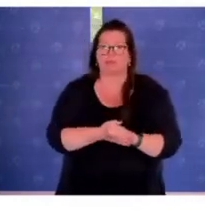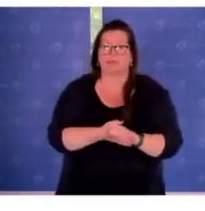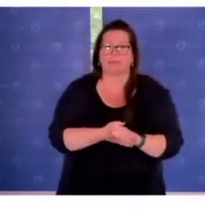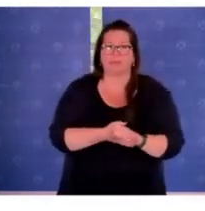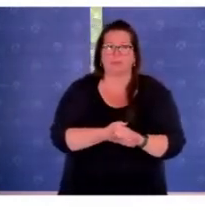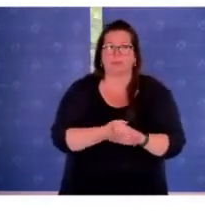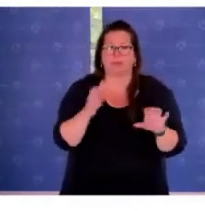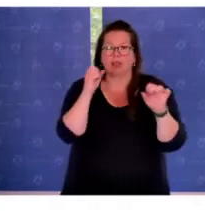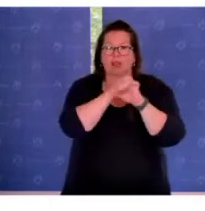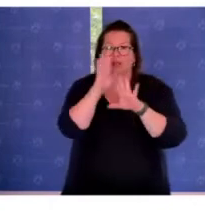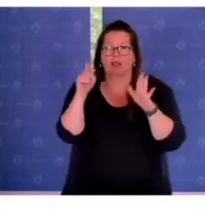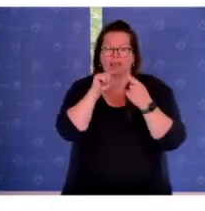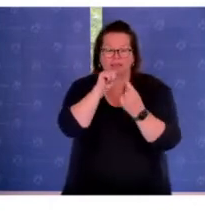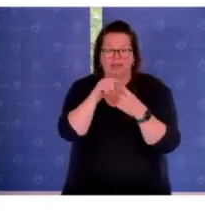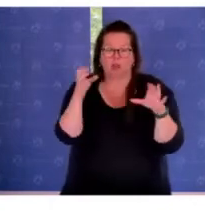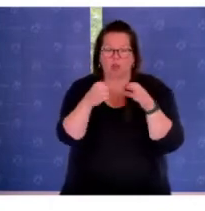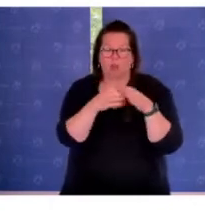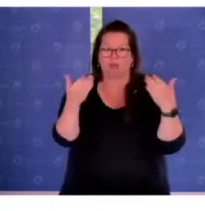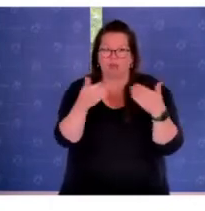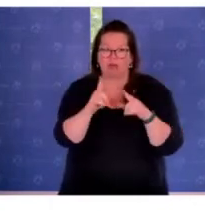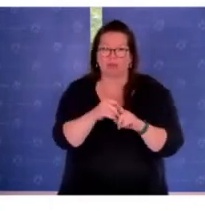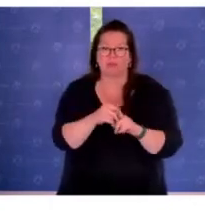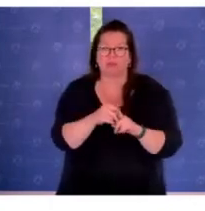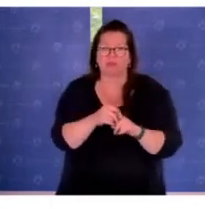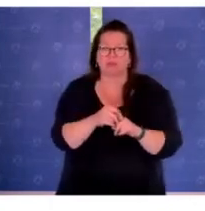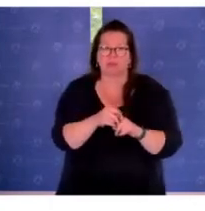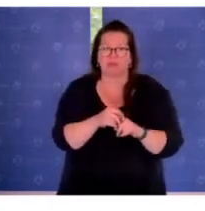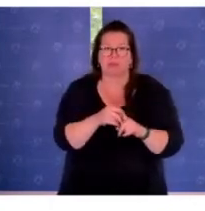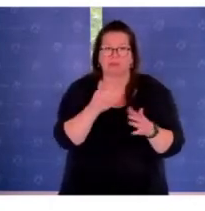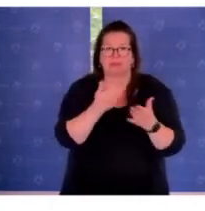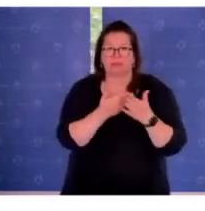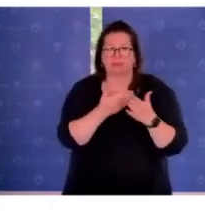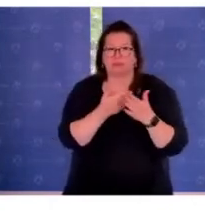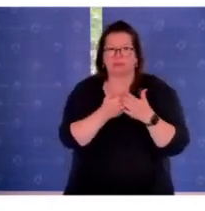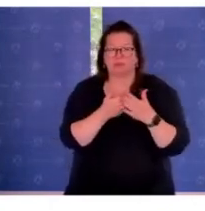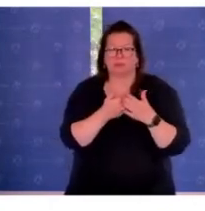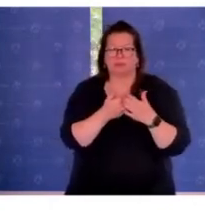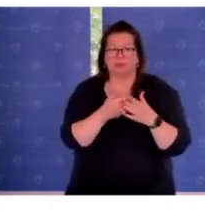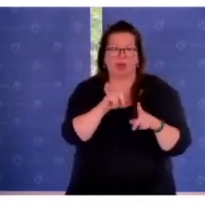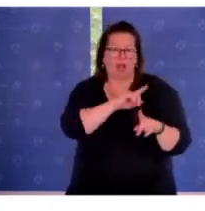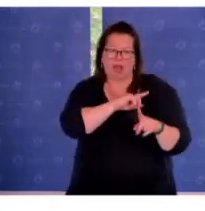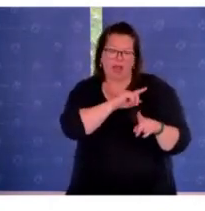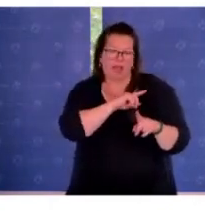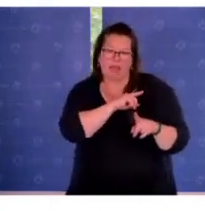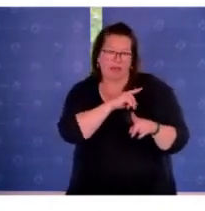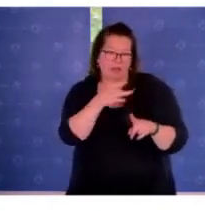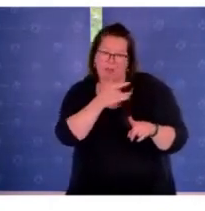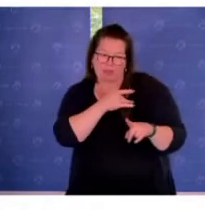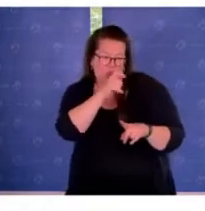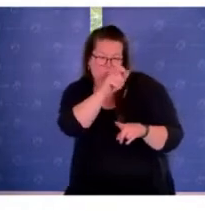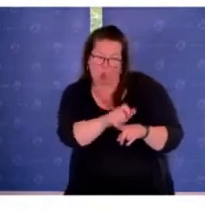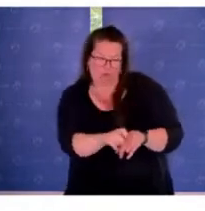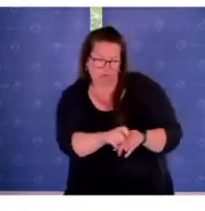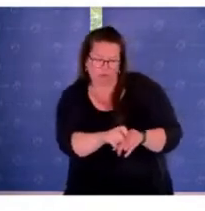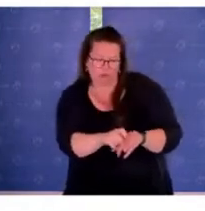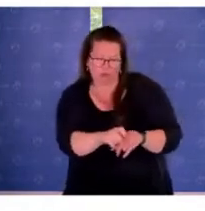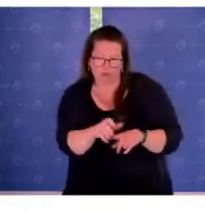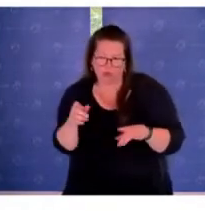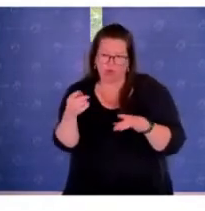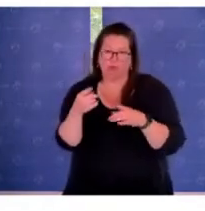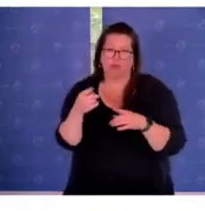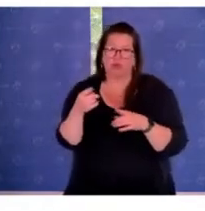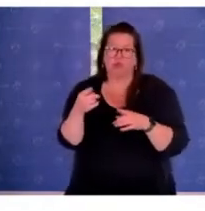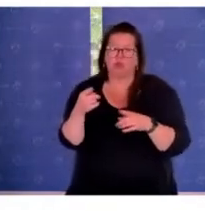Hier ganz klar die Zielgruppe derjenigen, die eigentlich nicht in erster Linie die Betroffenen sind, sondern diejenigen, die die